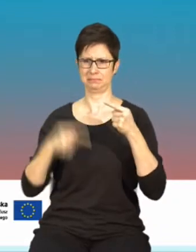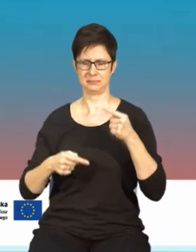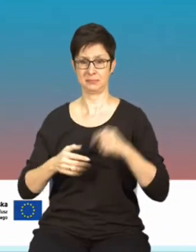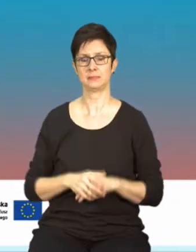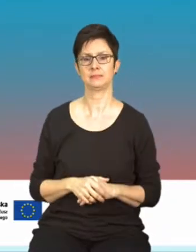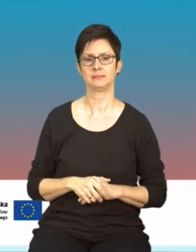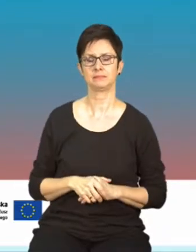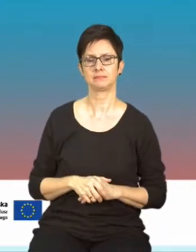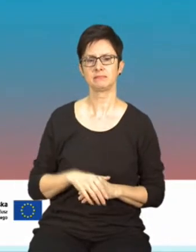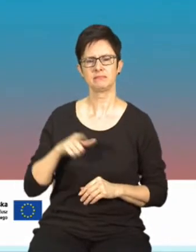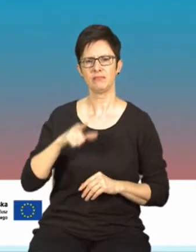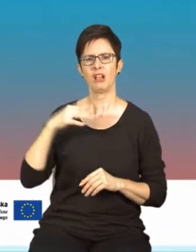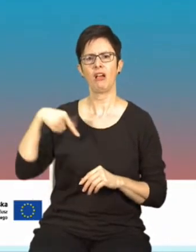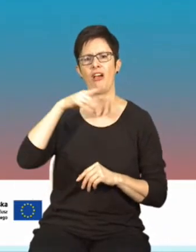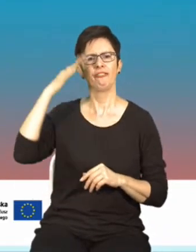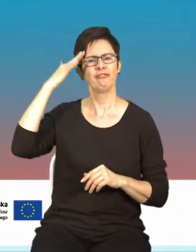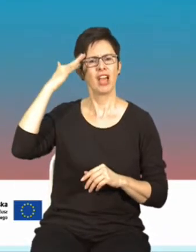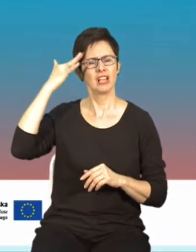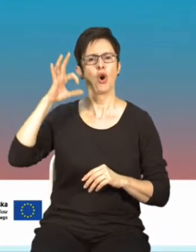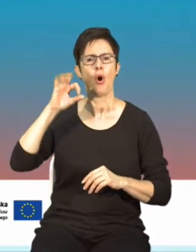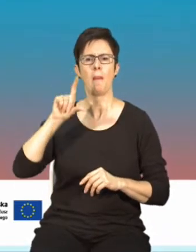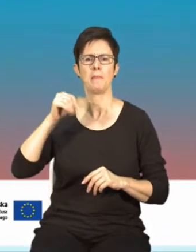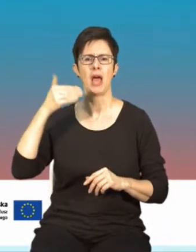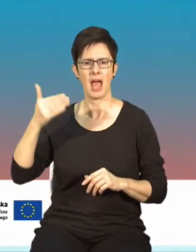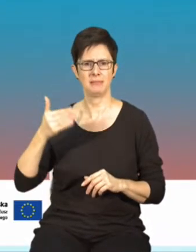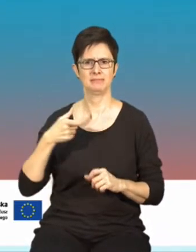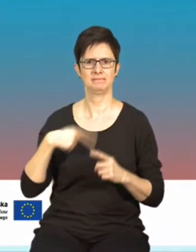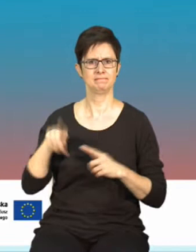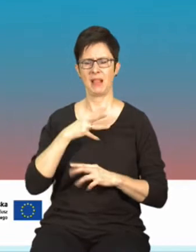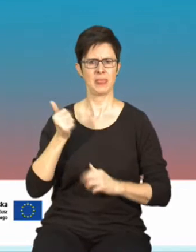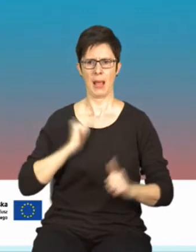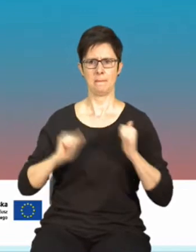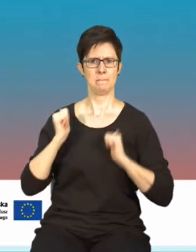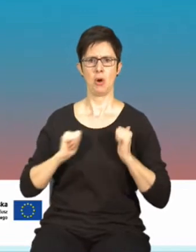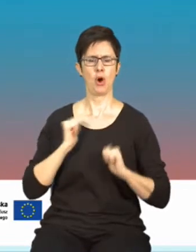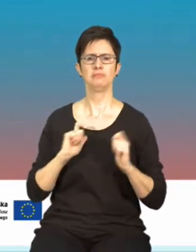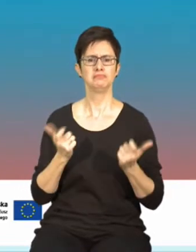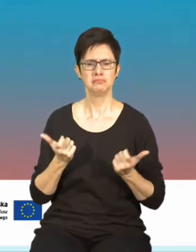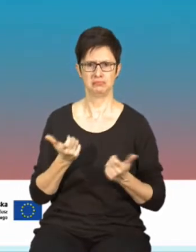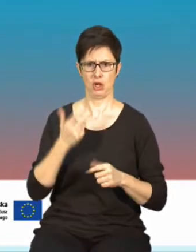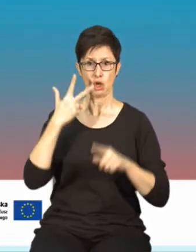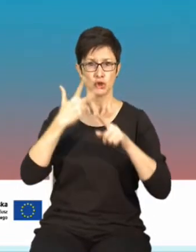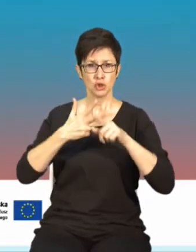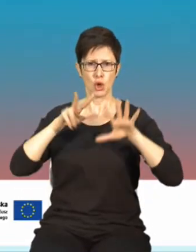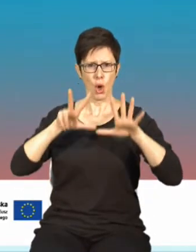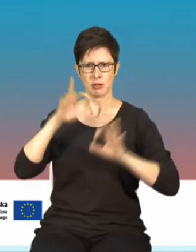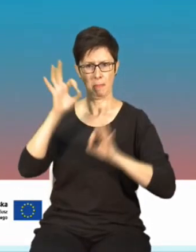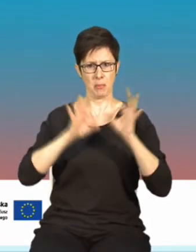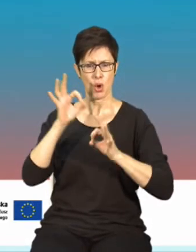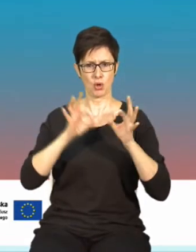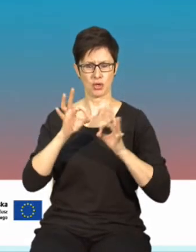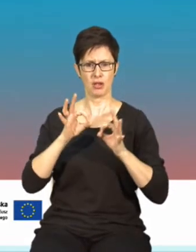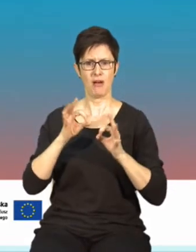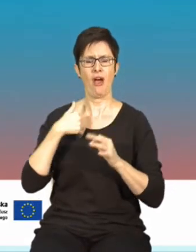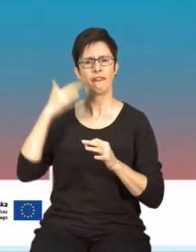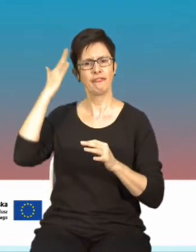o PEM najbardziej niepokojącym zjawiskiem jest fakt, że aż 38% czerpie swoją wiedzę